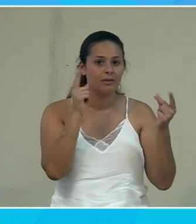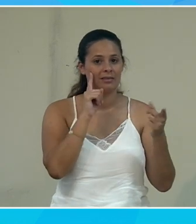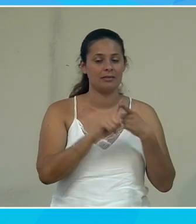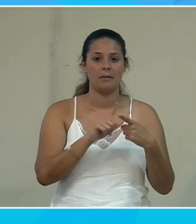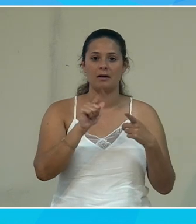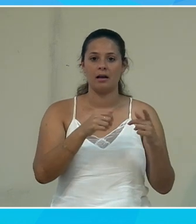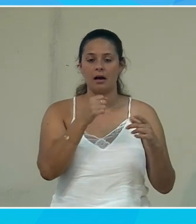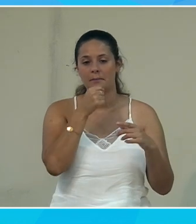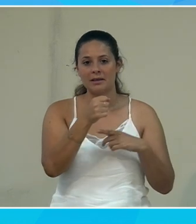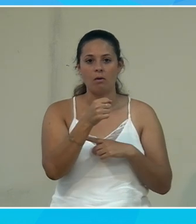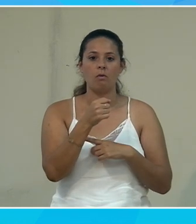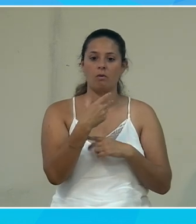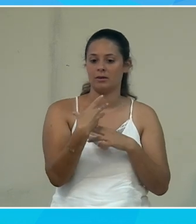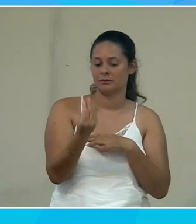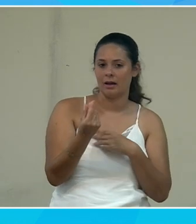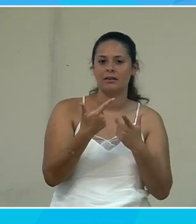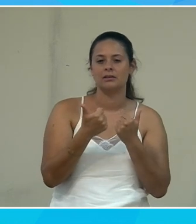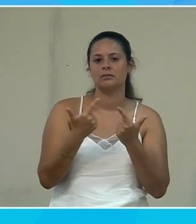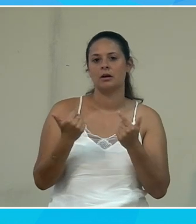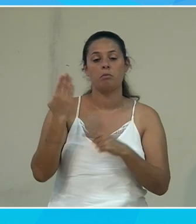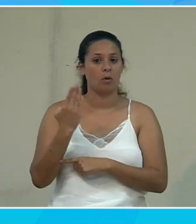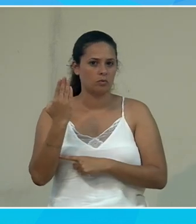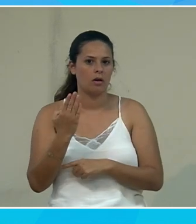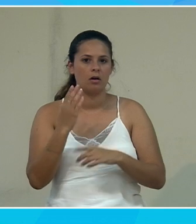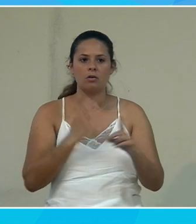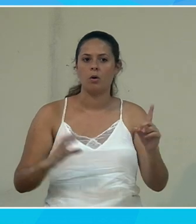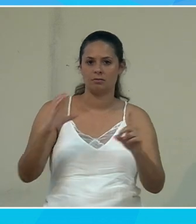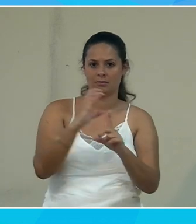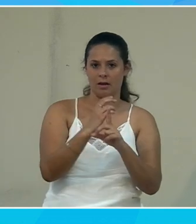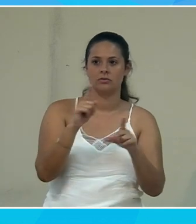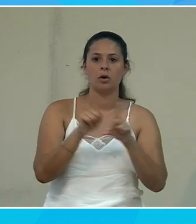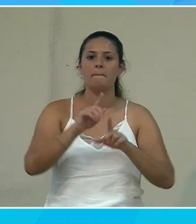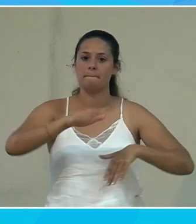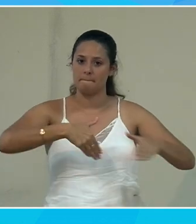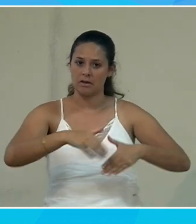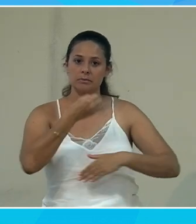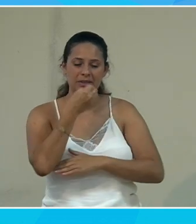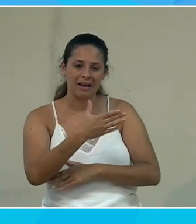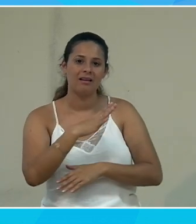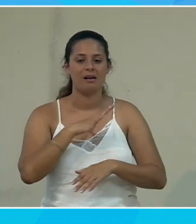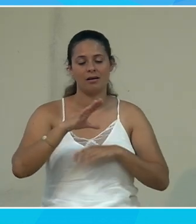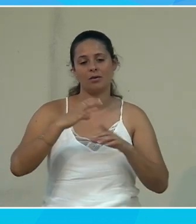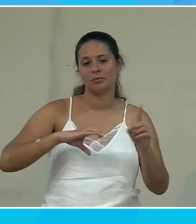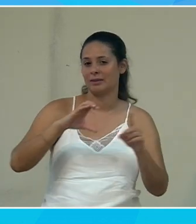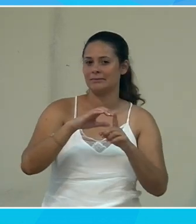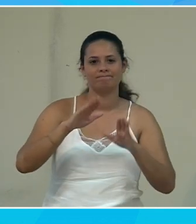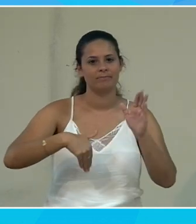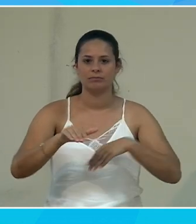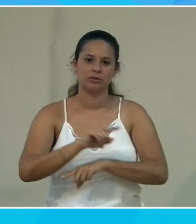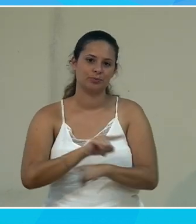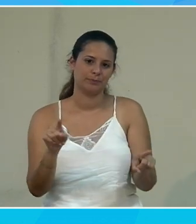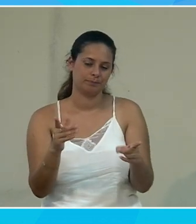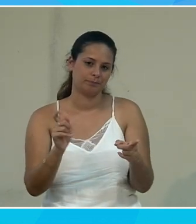d'avoir un micro externe ça va nécessiter etc. donc il y des contextes dans lesquels ça va bien marcher et des contextes dans lesquels ça ne pas bien marcher